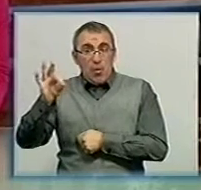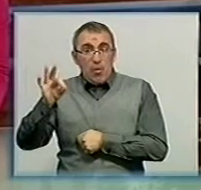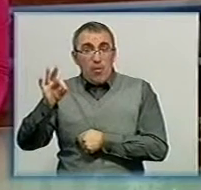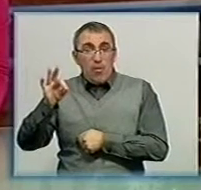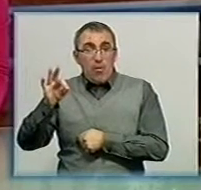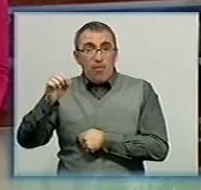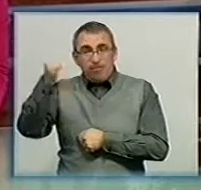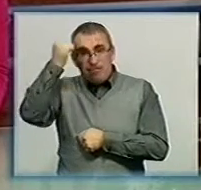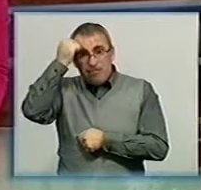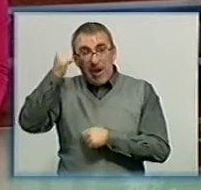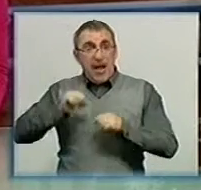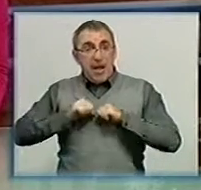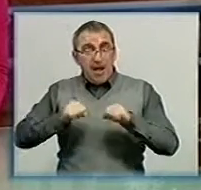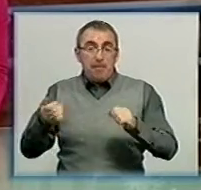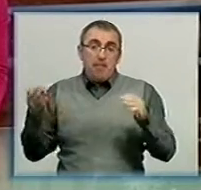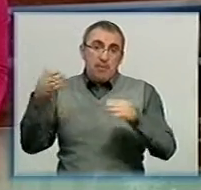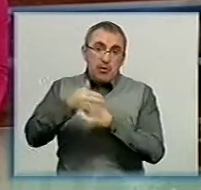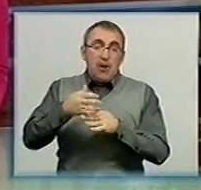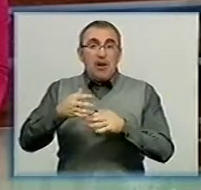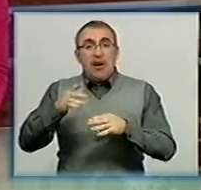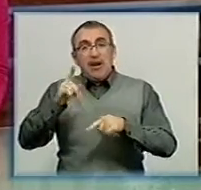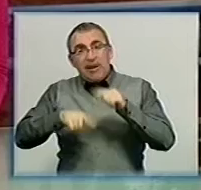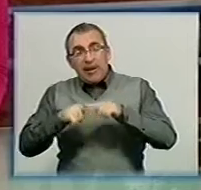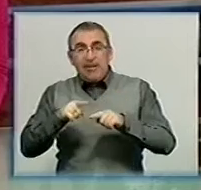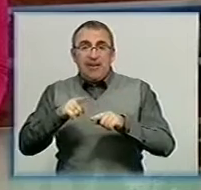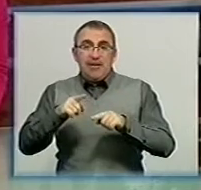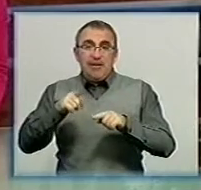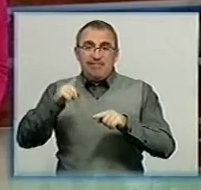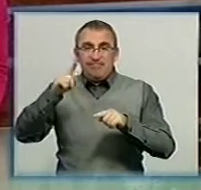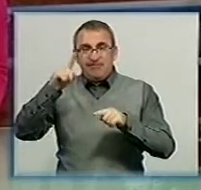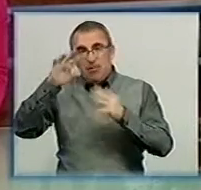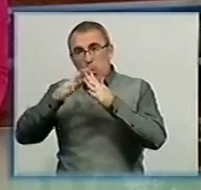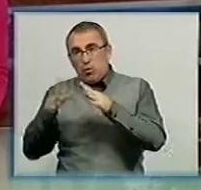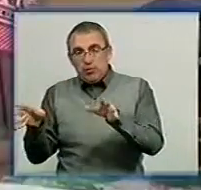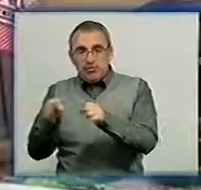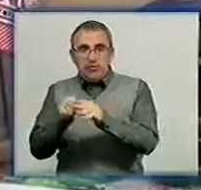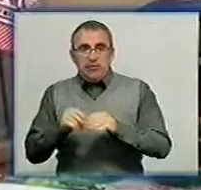У віковінчатний пам'ять героя прийшли рідні, знайомі, односельчани. Деталі розкаже Інна Примак.